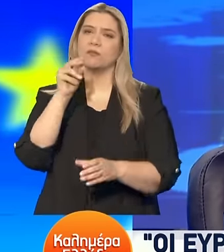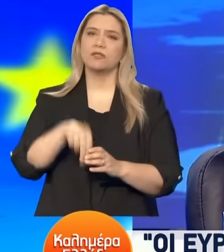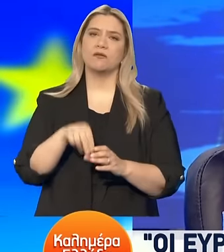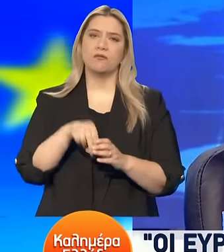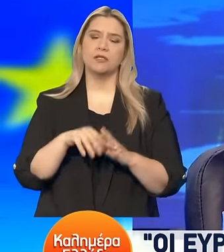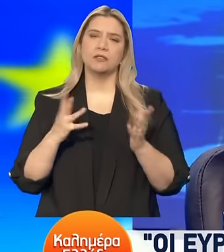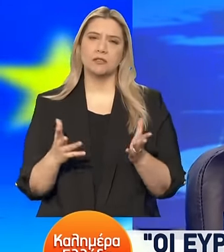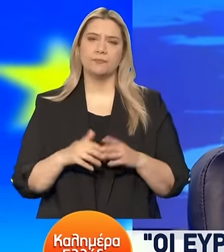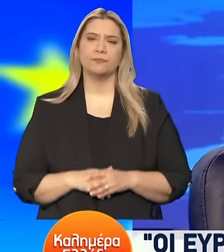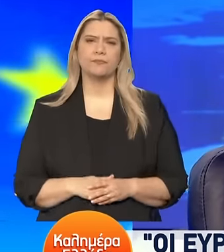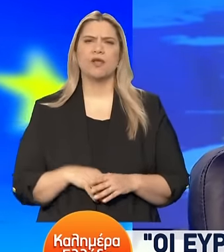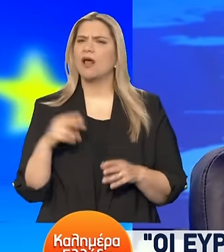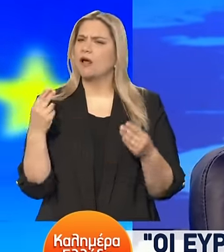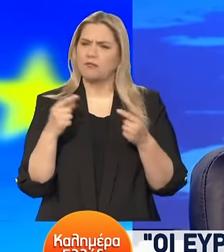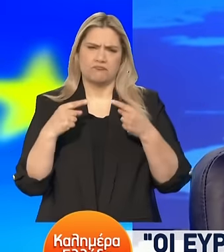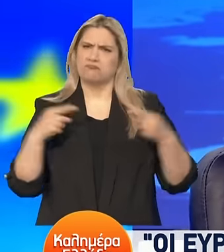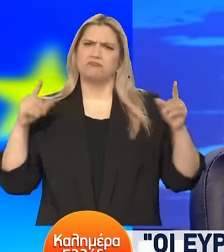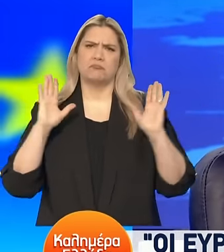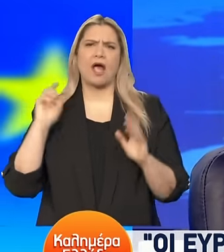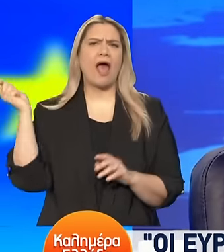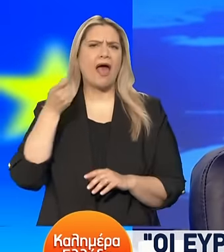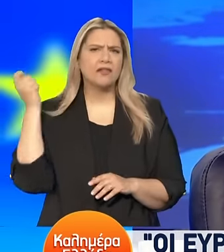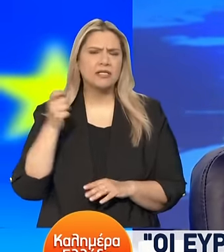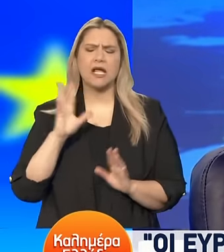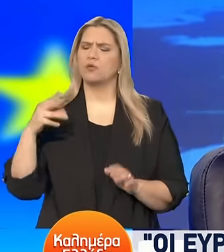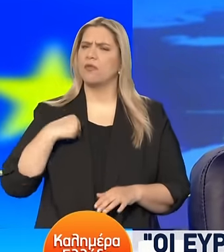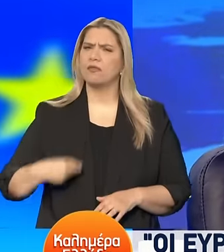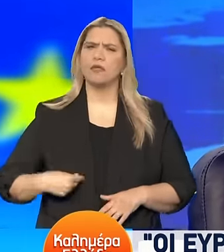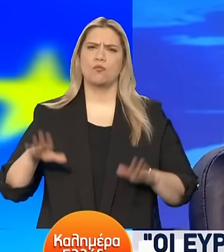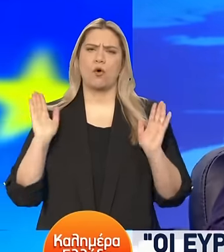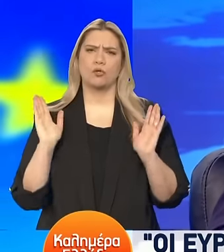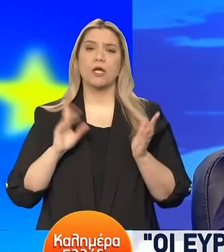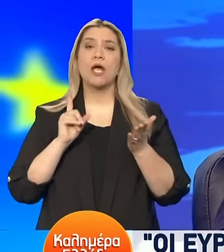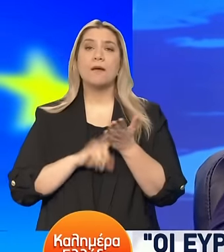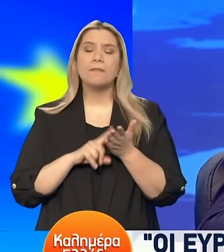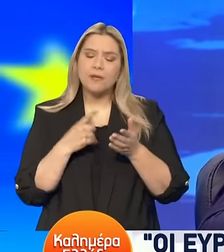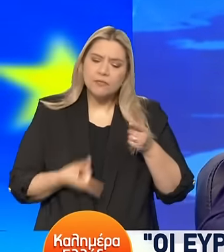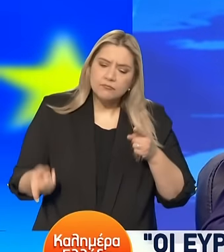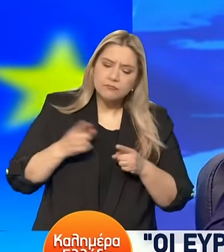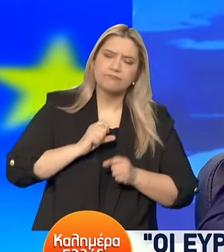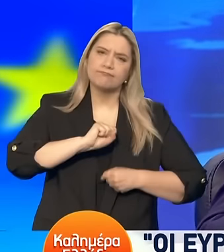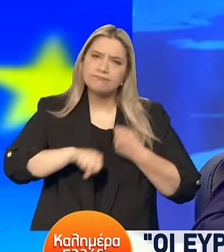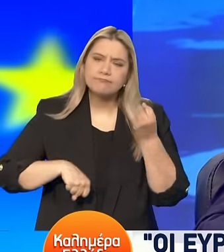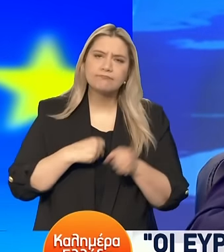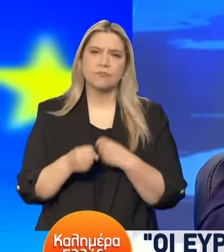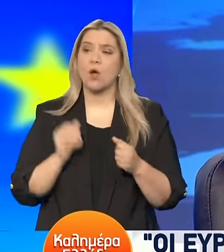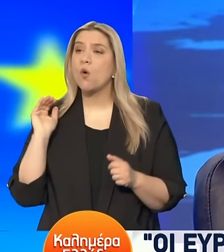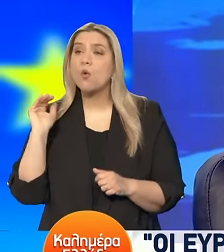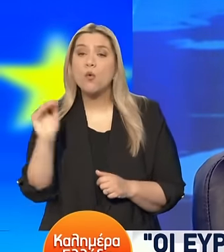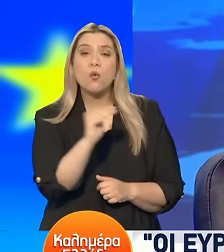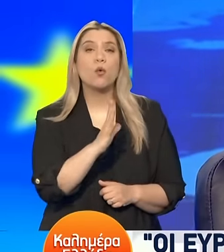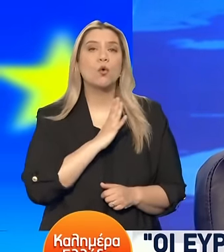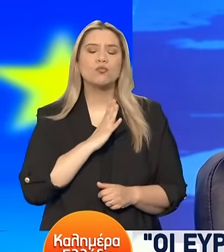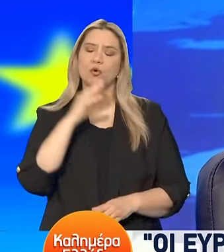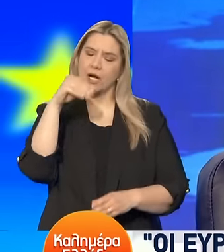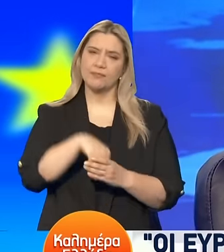συμπίπτει ούτε με εθνικές εκλογές, ούτε με αυτοδιοκτικές εκλογές. Κατά συνέπεια πρέπει να κάνουμε μια πρόσθετη προσπάθεια να κινητοποιήσουμε τους πολίτες, να πάνε να ψηφίσουν. Θα